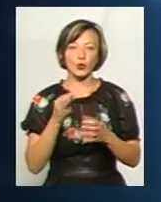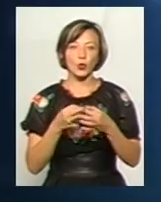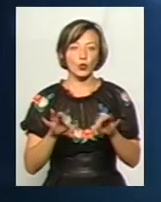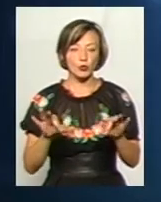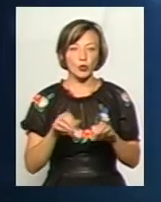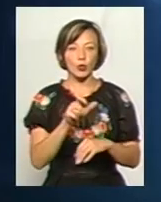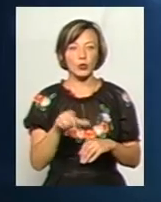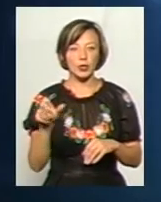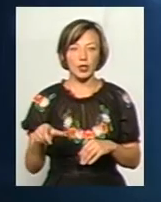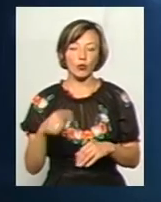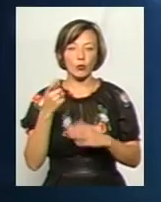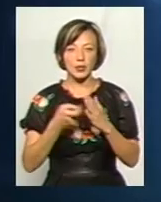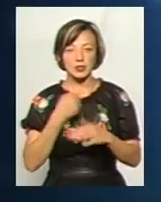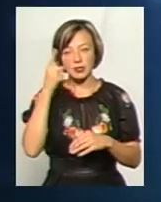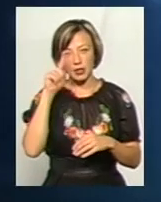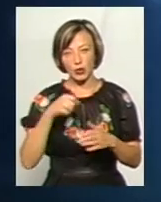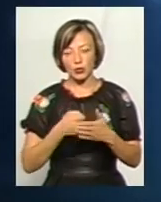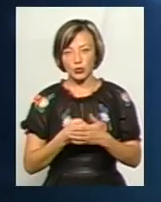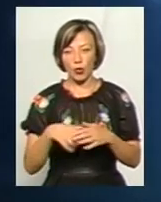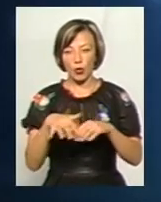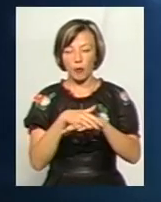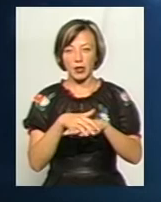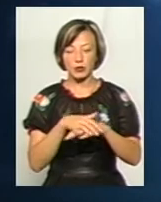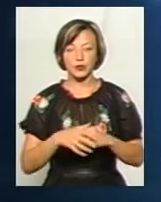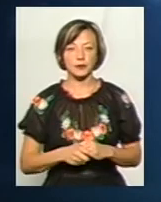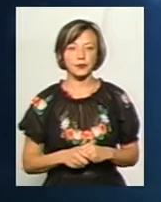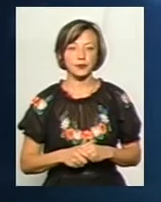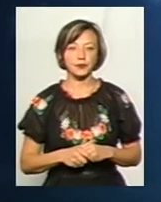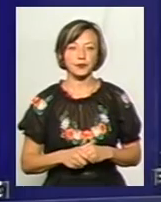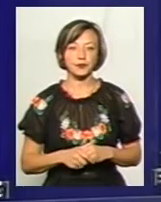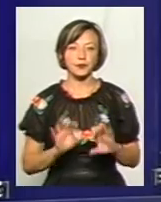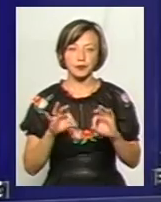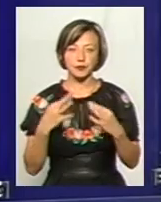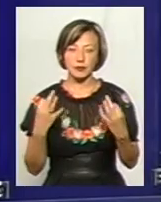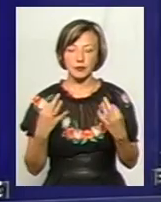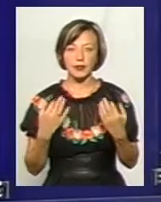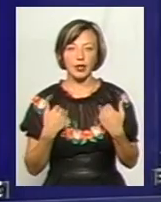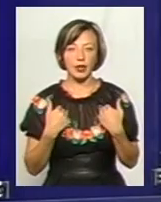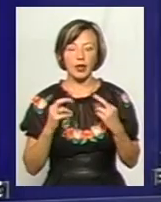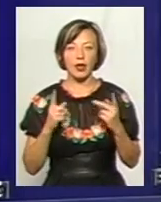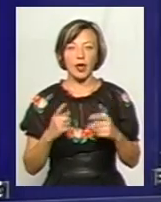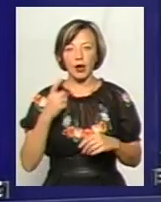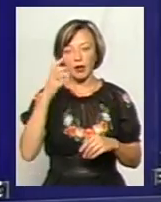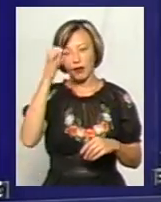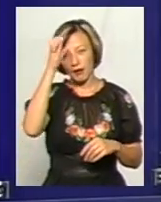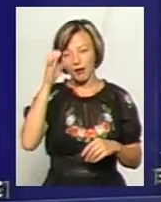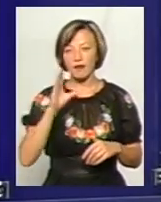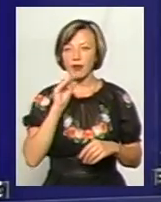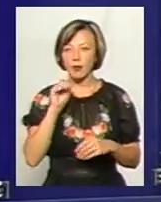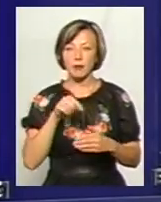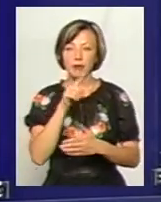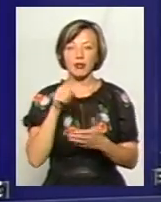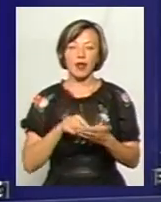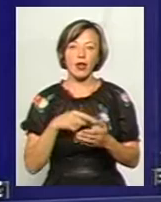людей, які обізнані, знають до громадськості. Якщо дозволити, я як філолог, мене це питання мови дуже